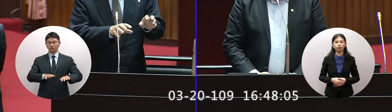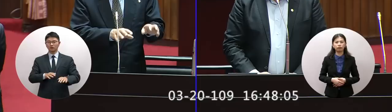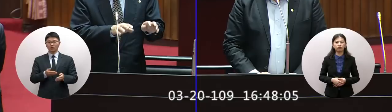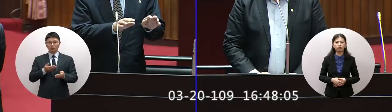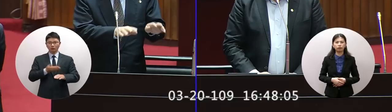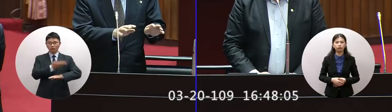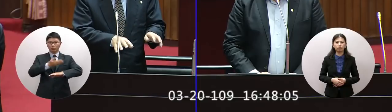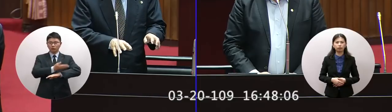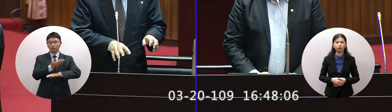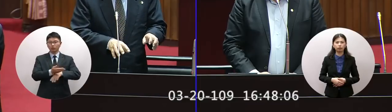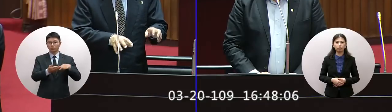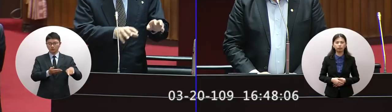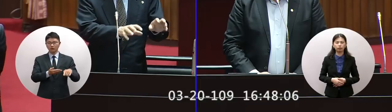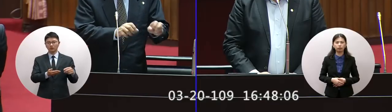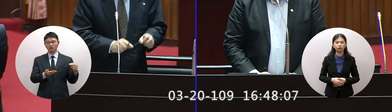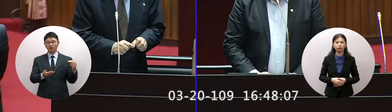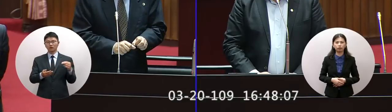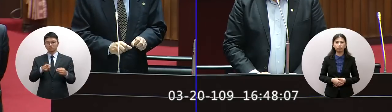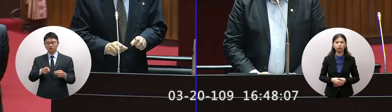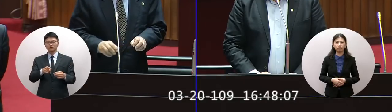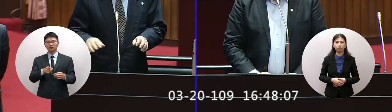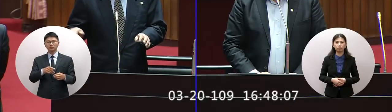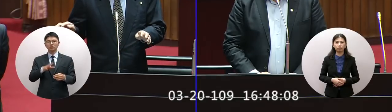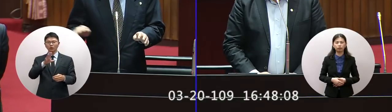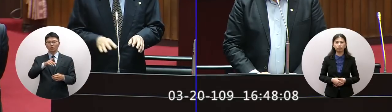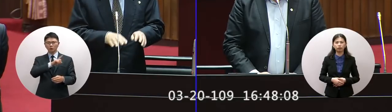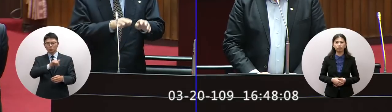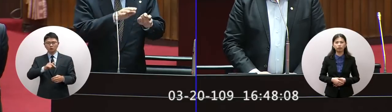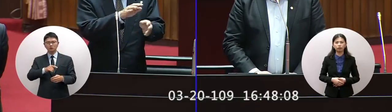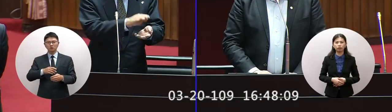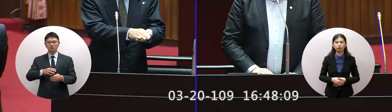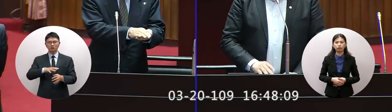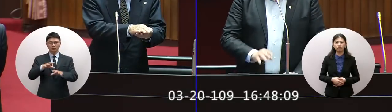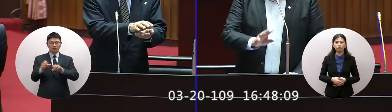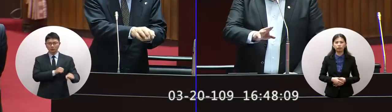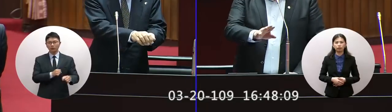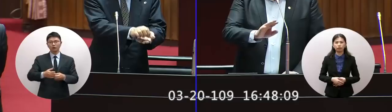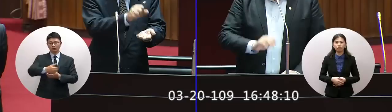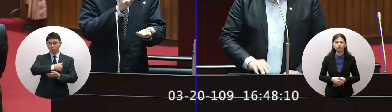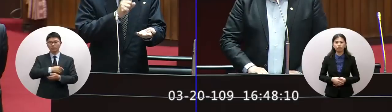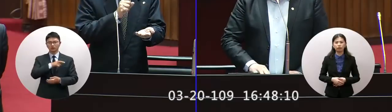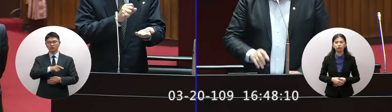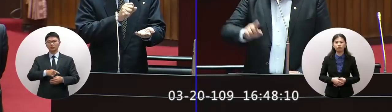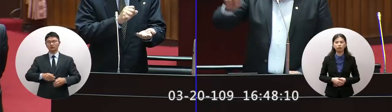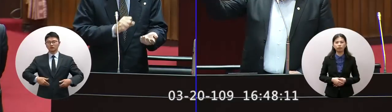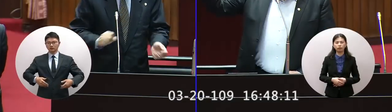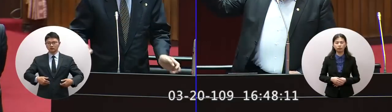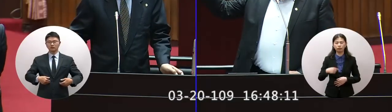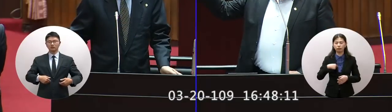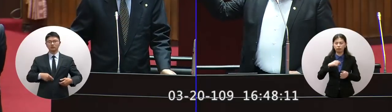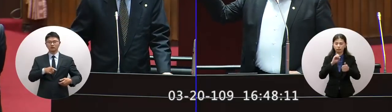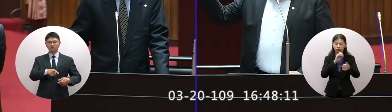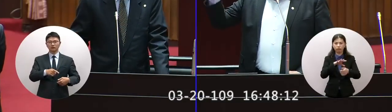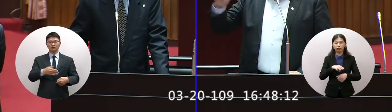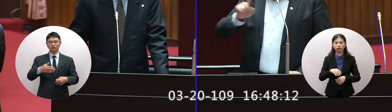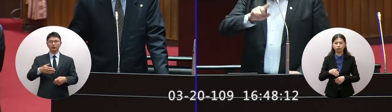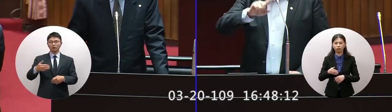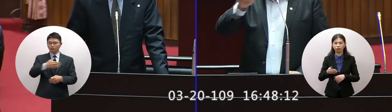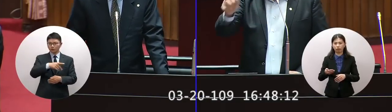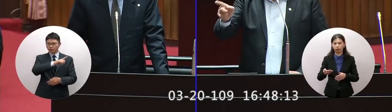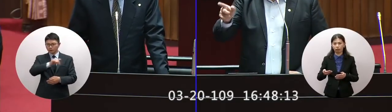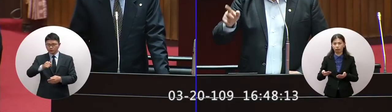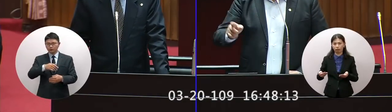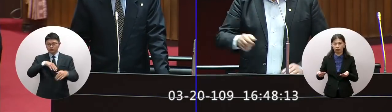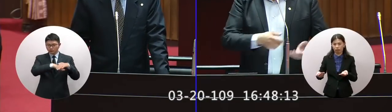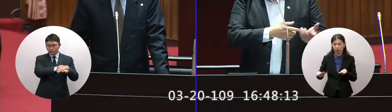看到了他的布放的漁具會被沒收所以說他衝進來想去把這個漁具那個衝突